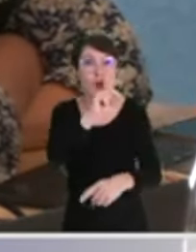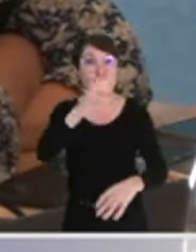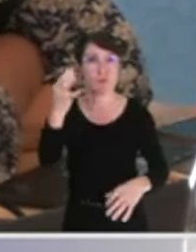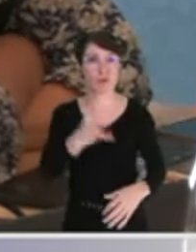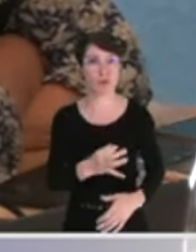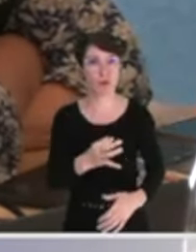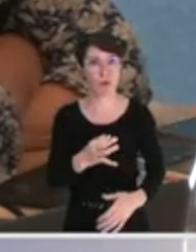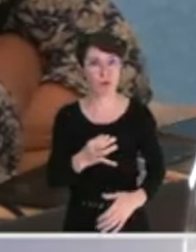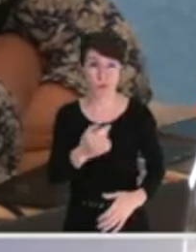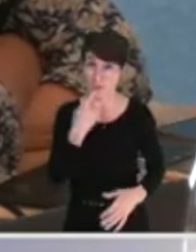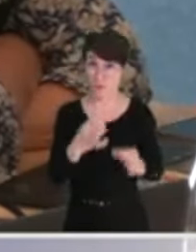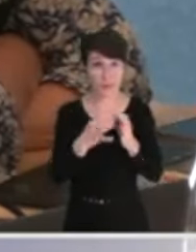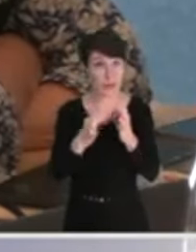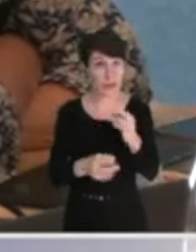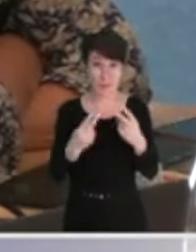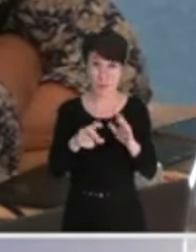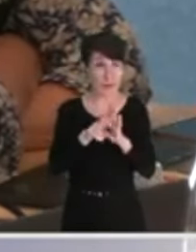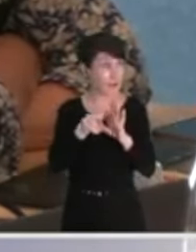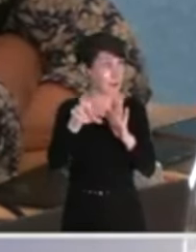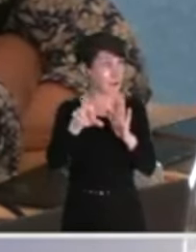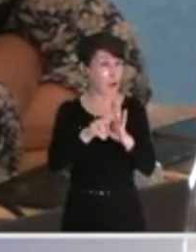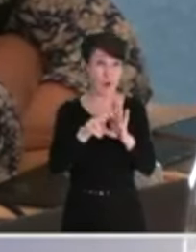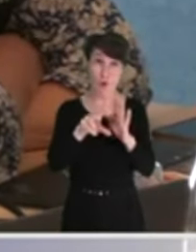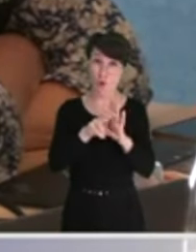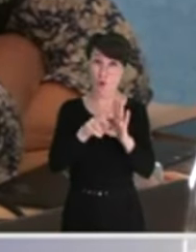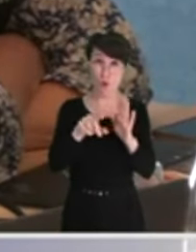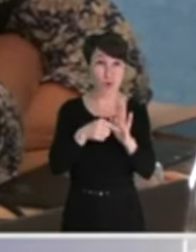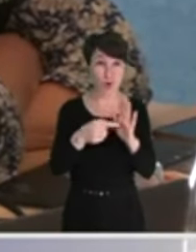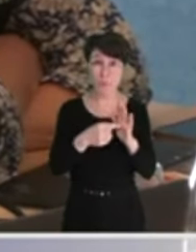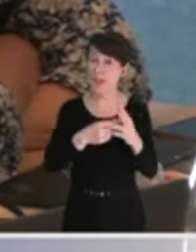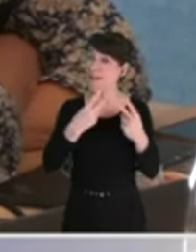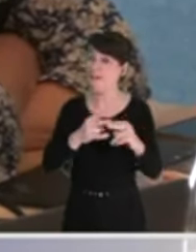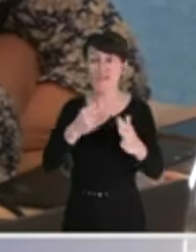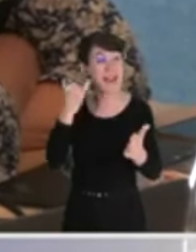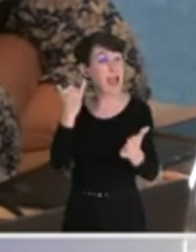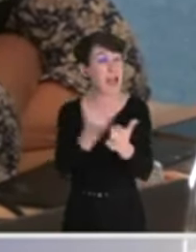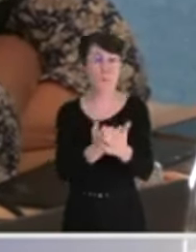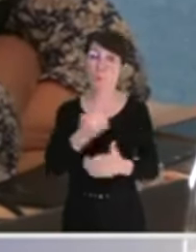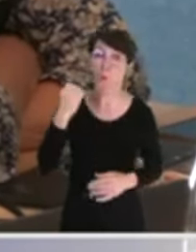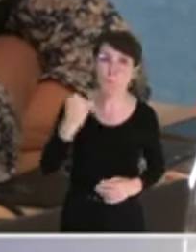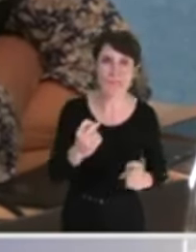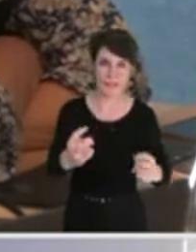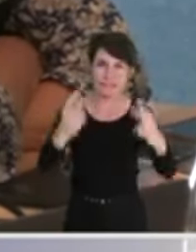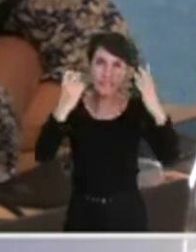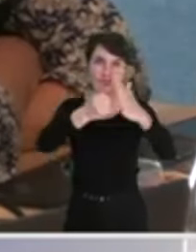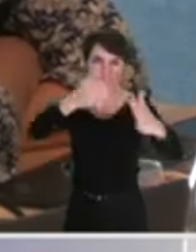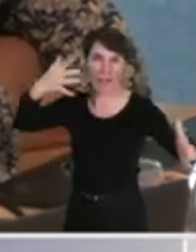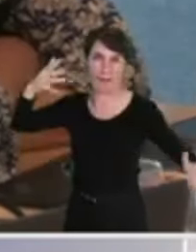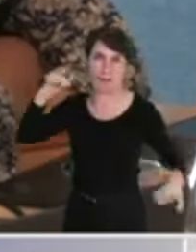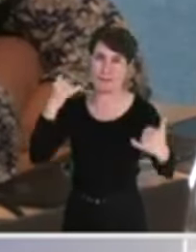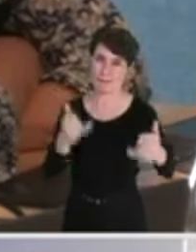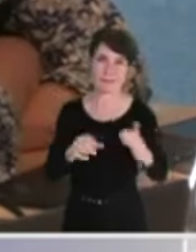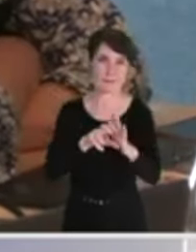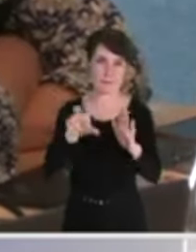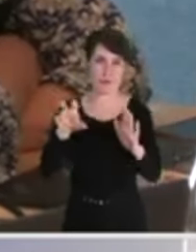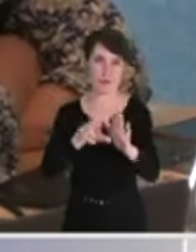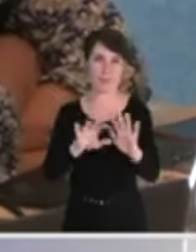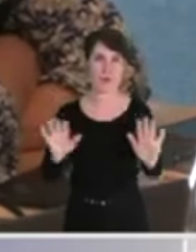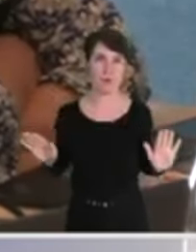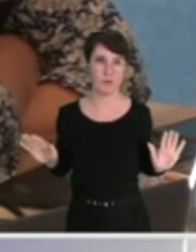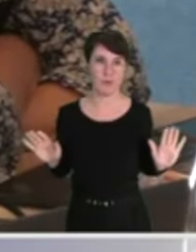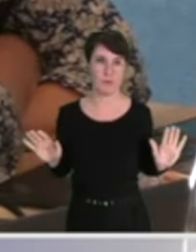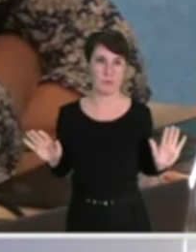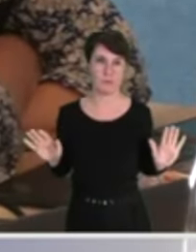font que Grenoble est la ville de France, des grandes villes, la plus imposée, la plus imposée, avec d'ailleurs, en